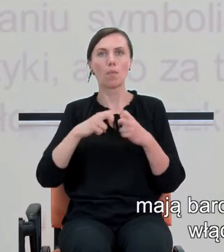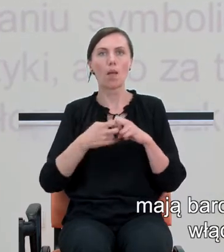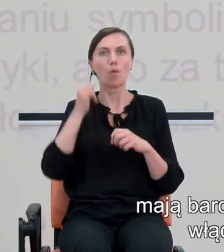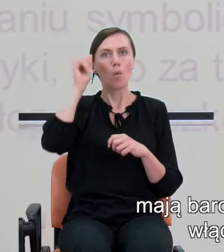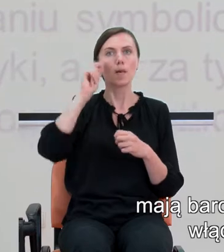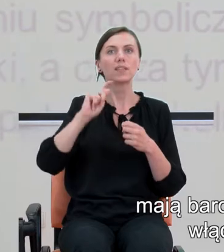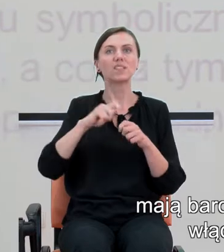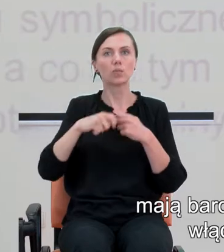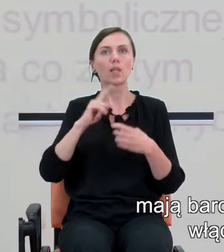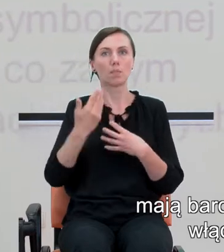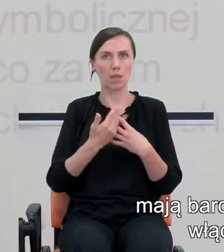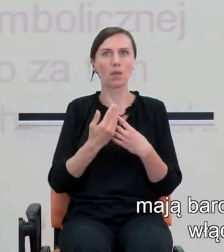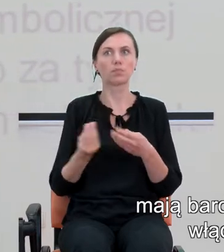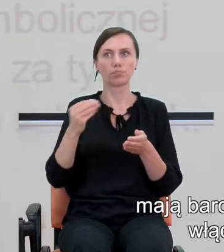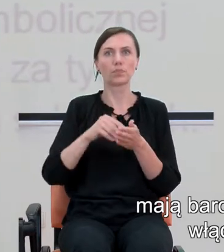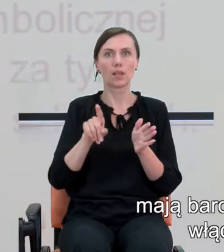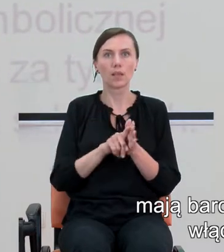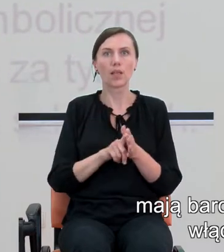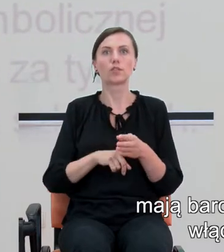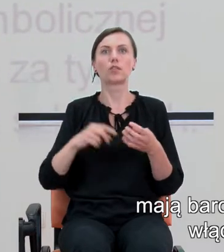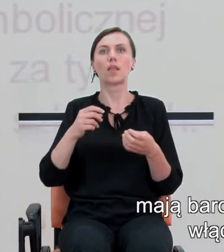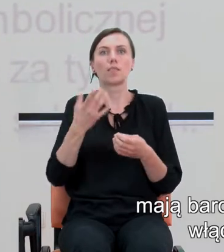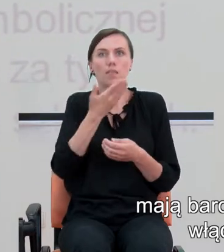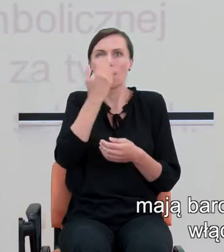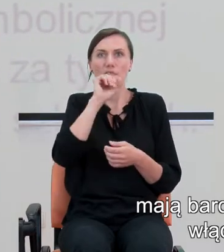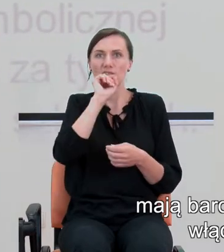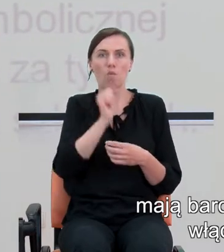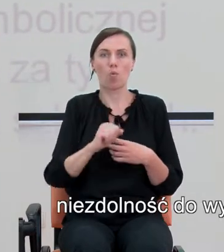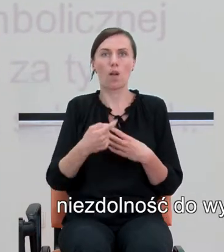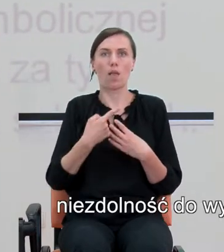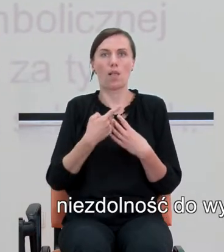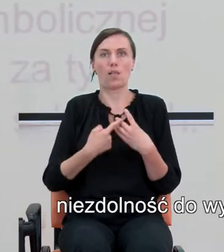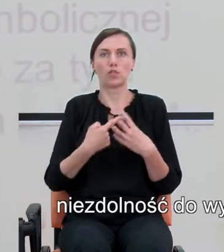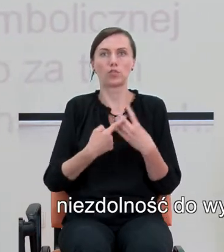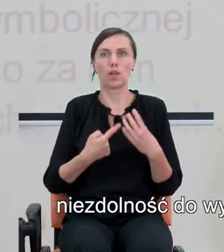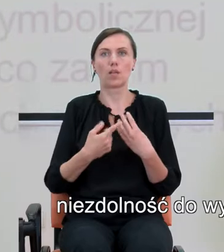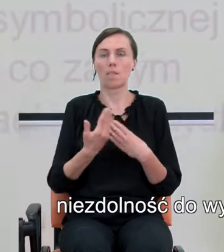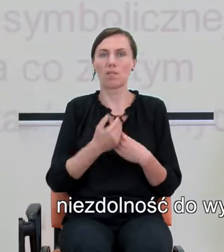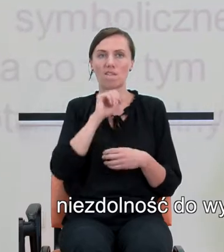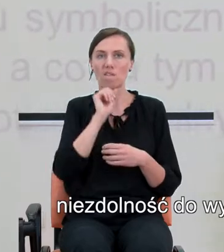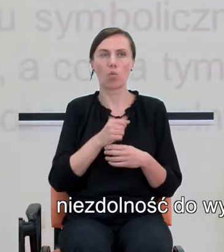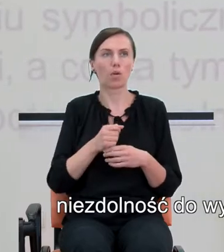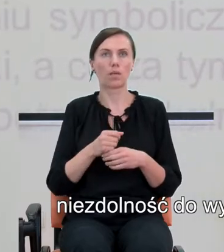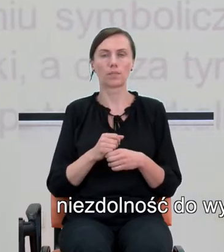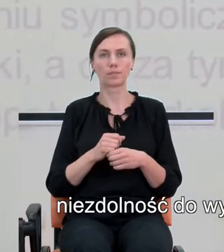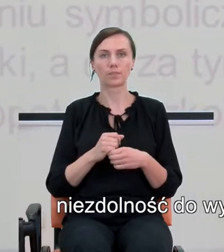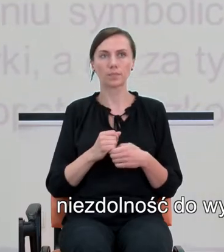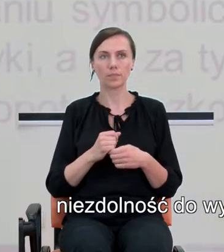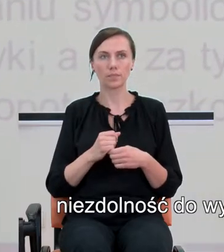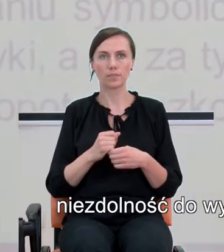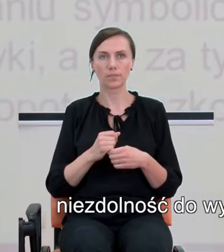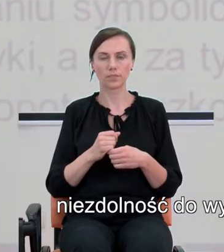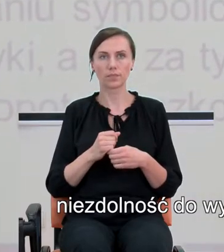matematyką, włączając w to akalkulię, czyli w zasadzie niezdolność do wykonywania jakichkolwiek